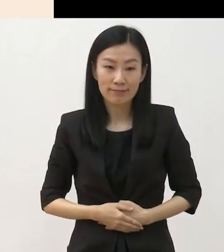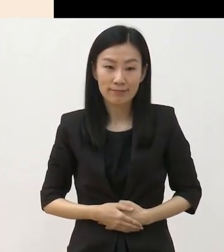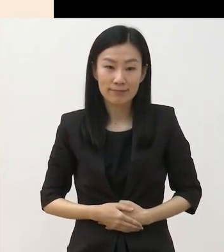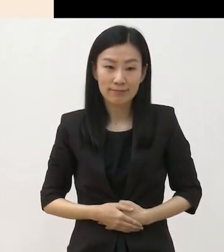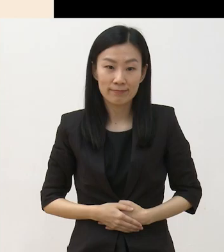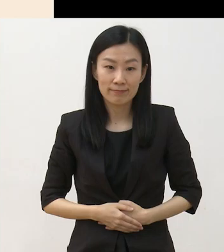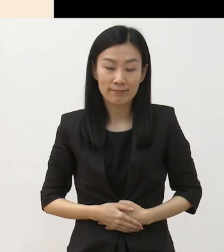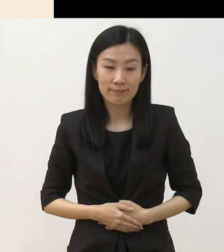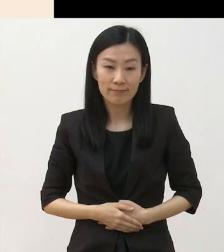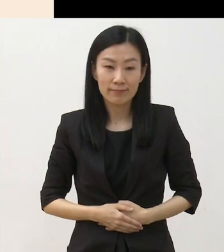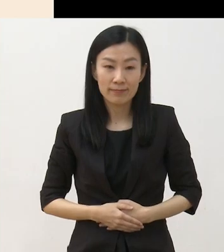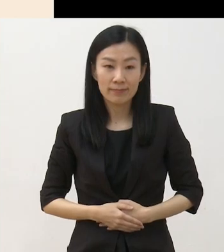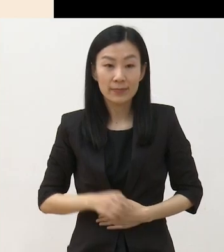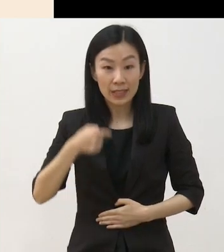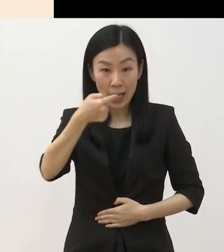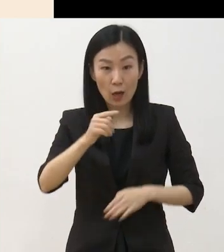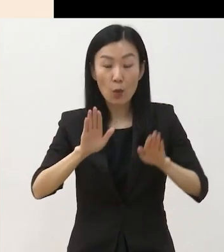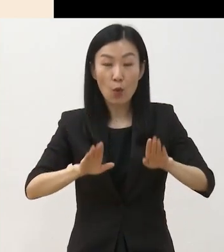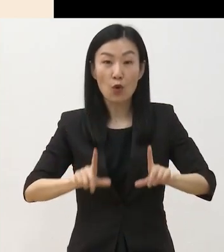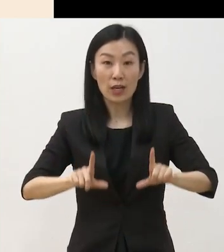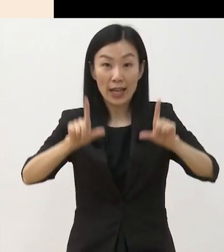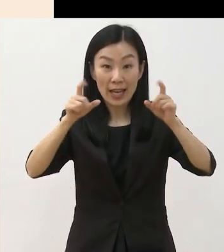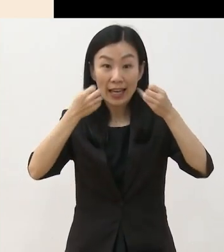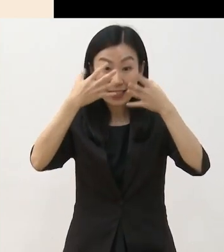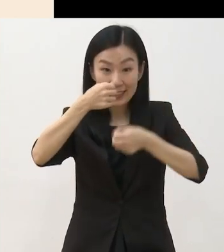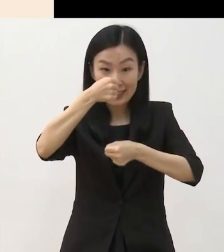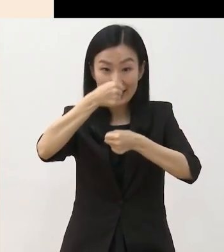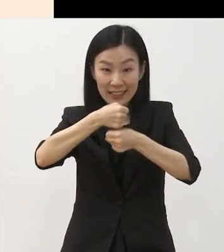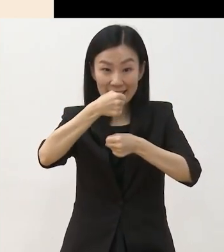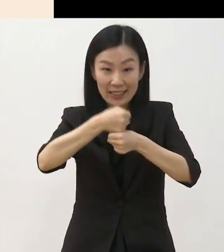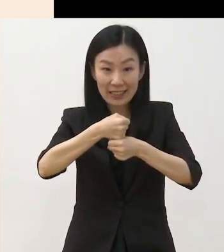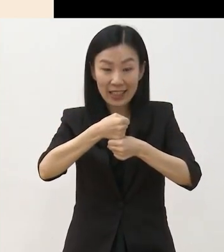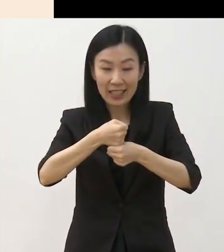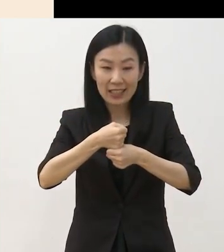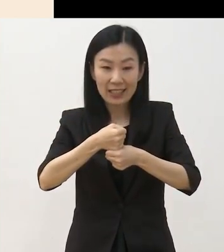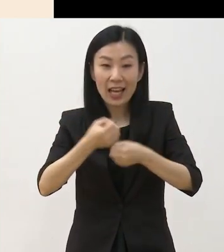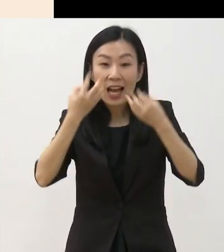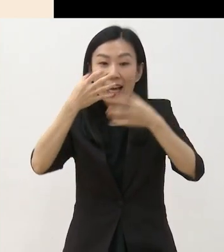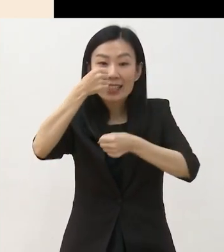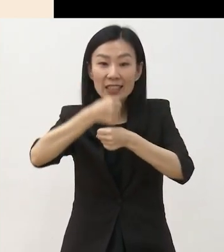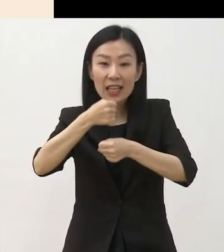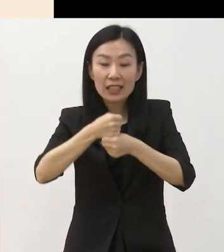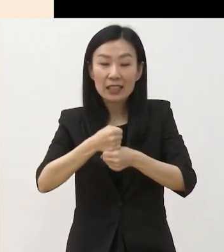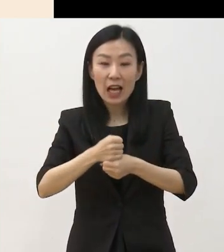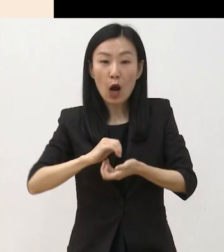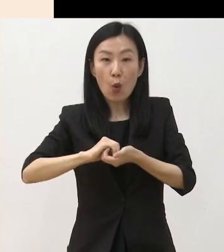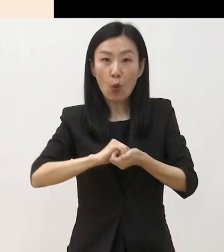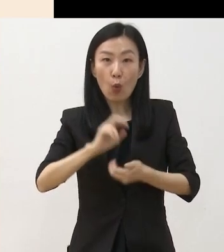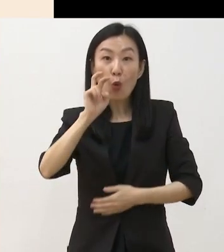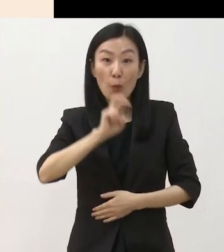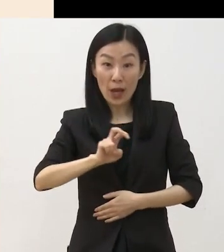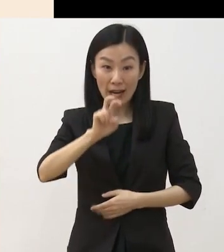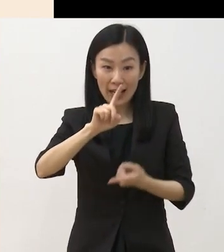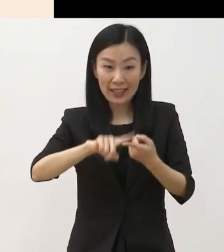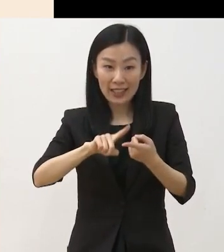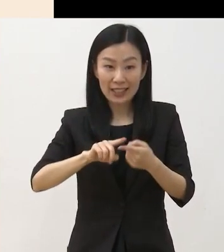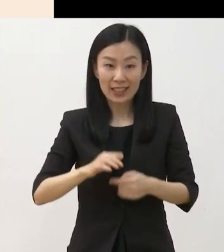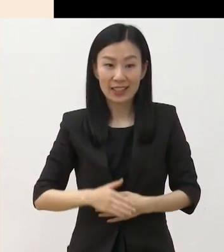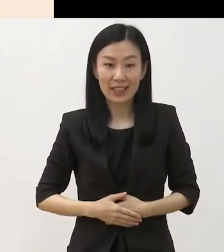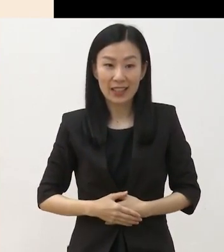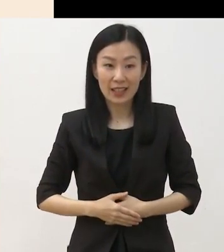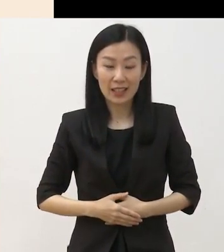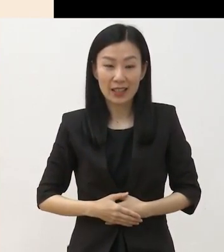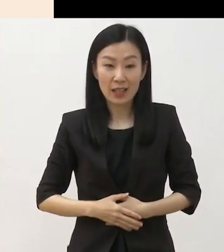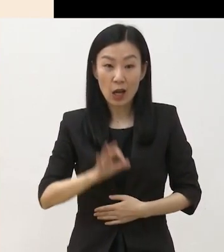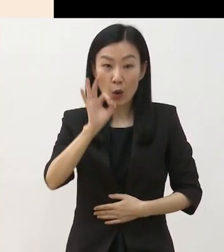다음은 올해의 신작 창작 오페라 지원 사업입니다 창작 오페라 올해의